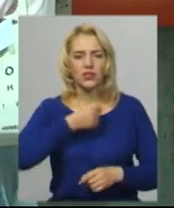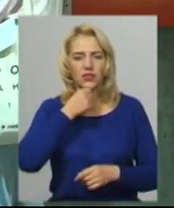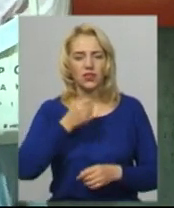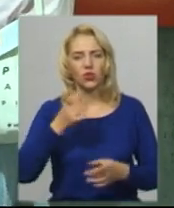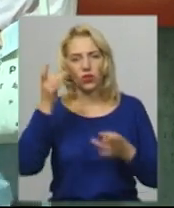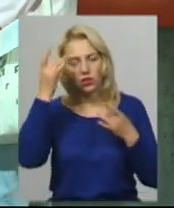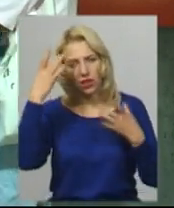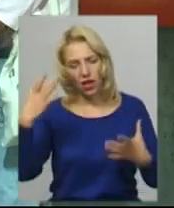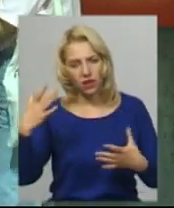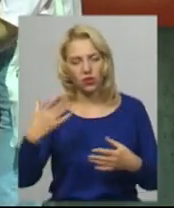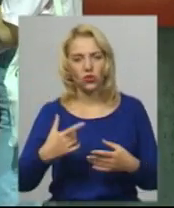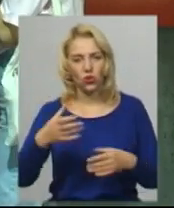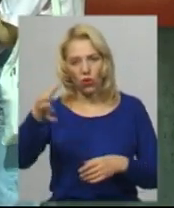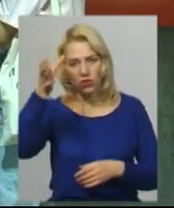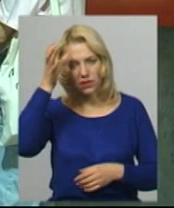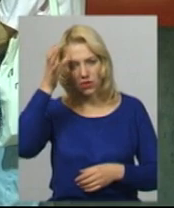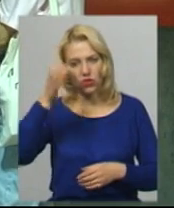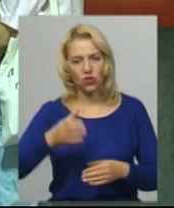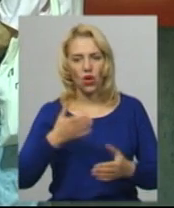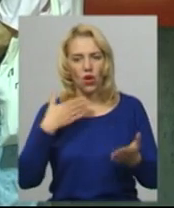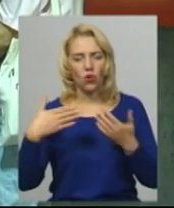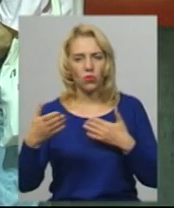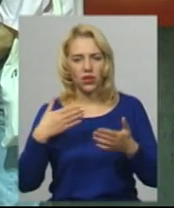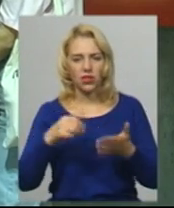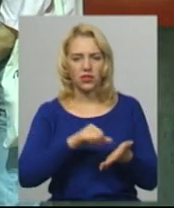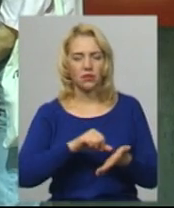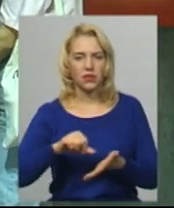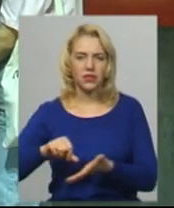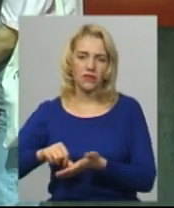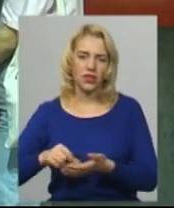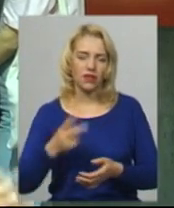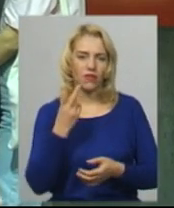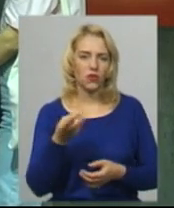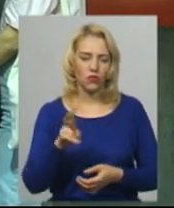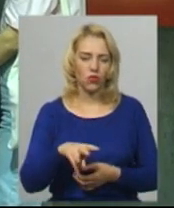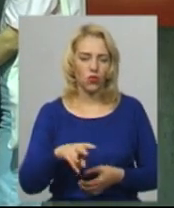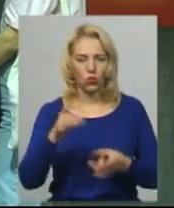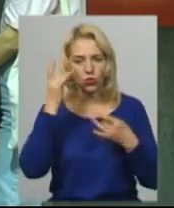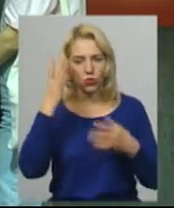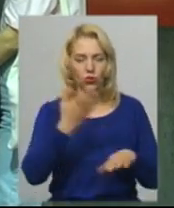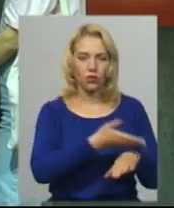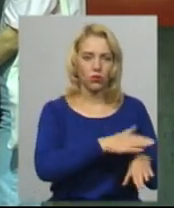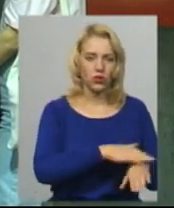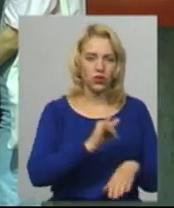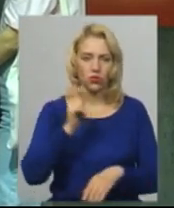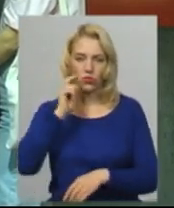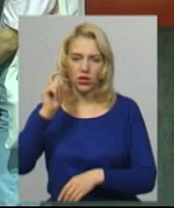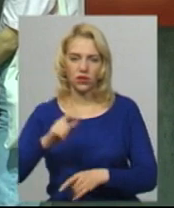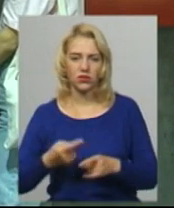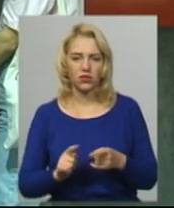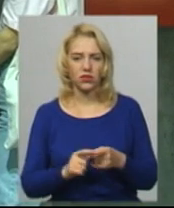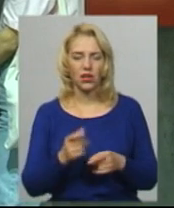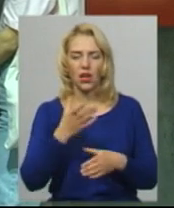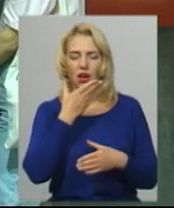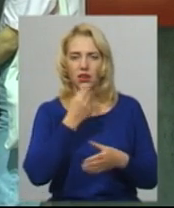інтелігентної і освіченої і комунікації представників двох культур, ну польською і українською. І це є дуже